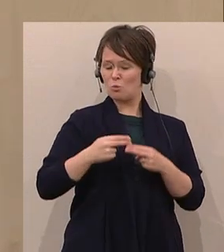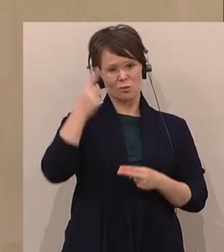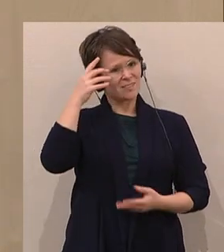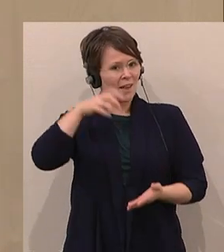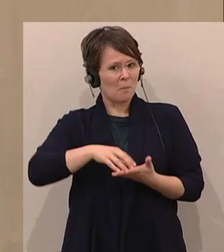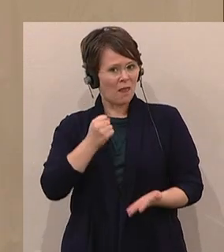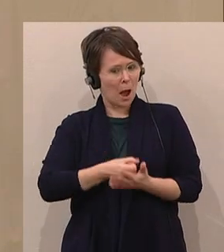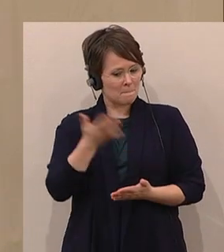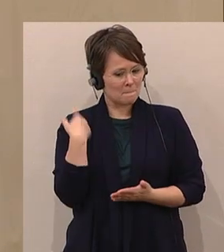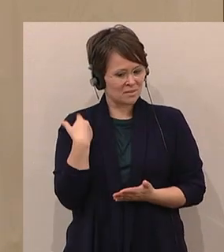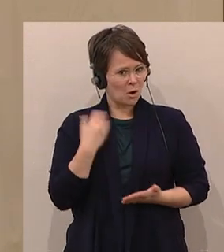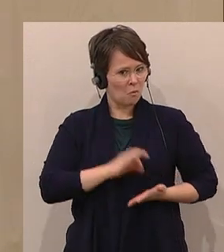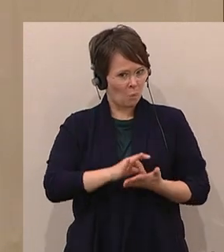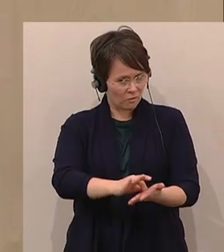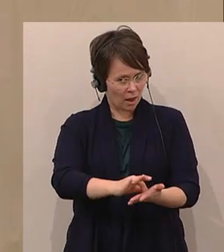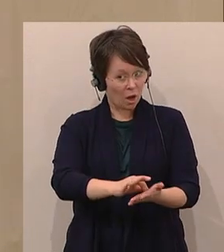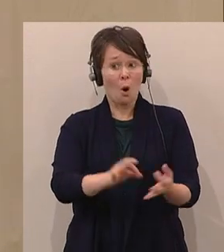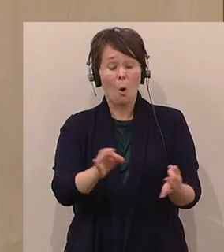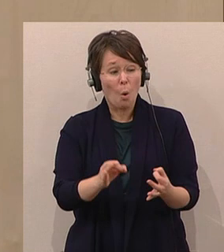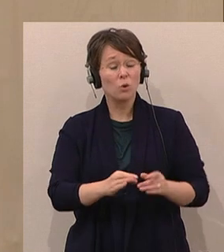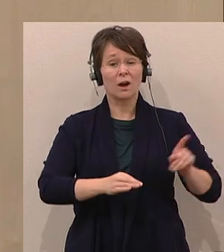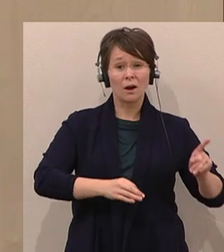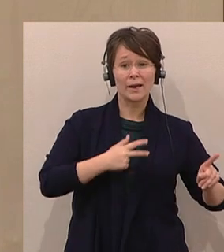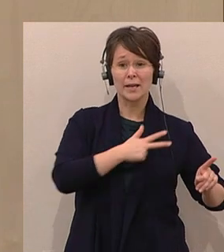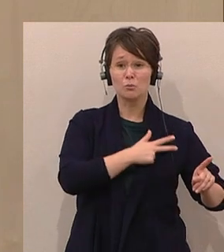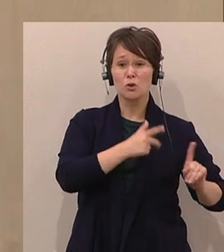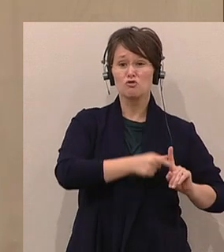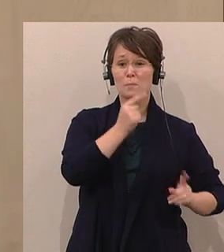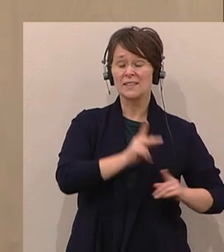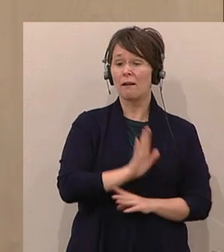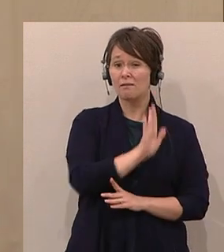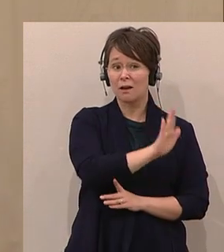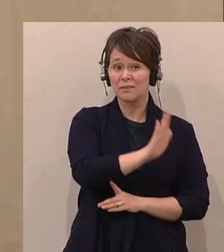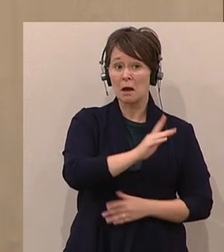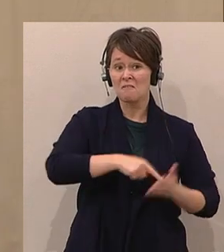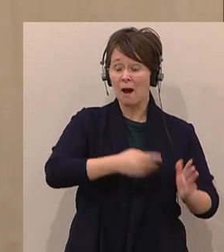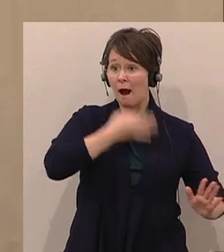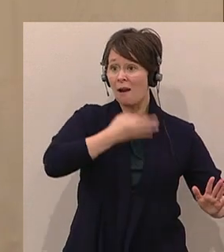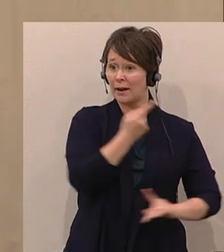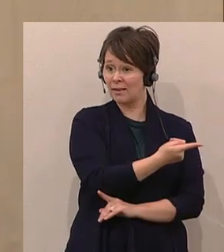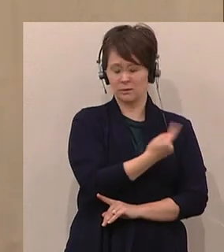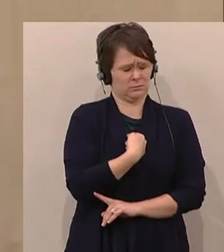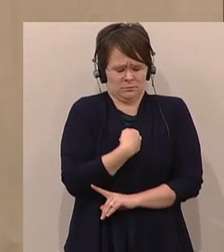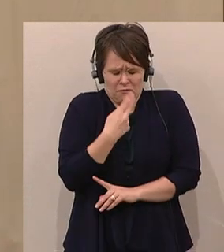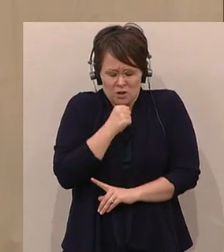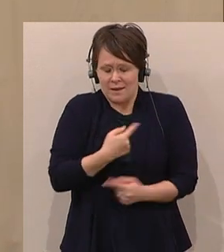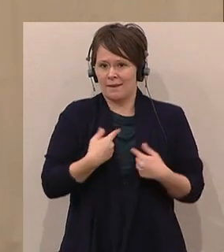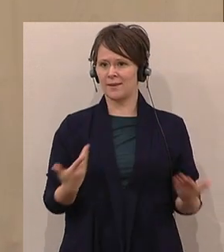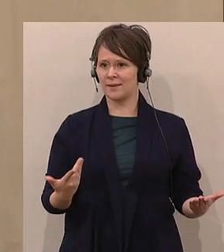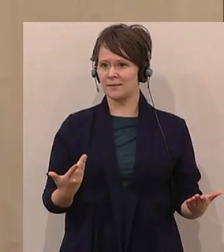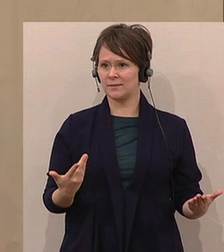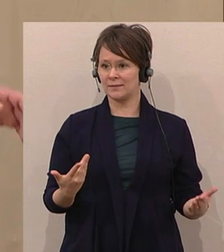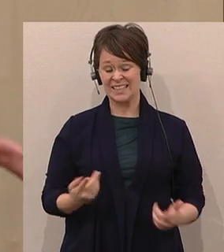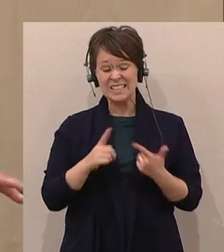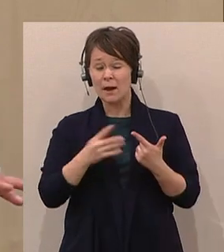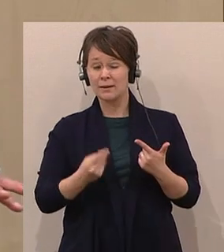oder eine Wahlkampfrede des SPÖ-Spitzenkandidaten? Und dafür habe ich kein Verständnis. Und ich habe für etwas Zweites